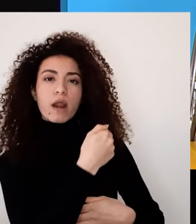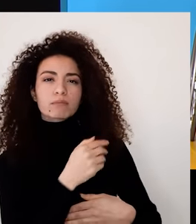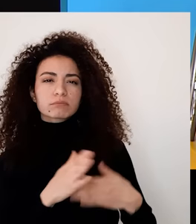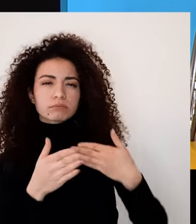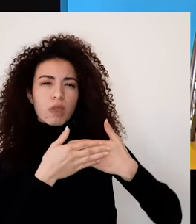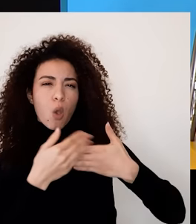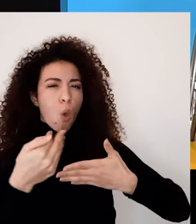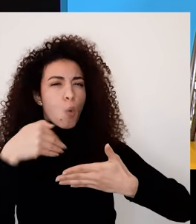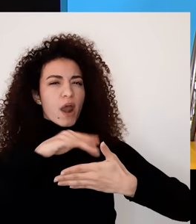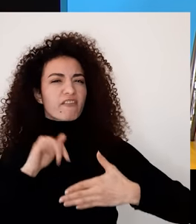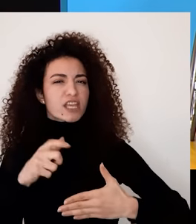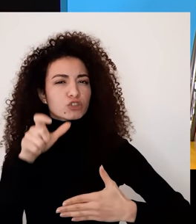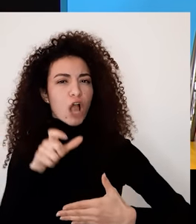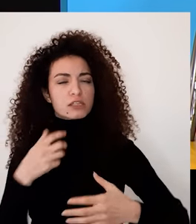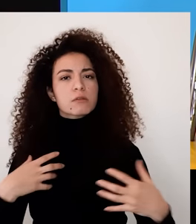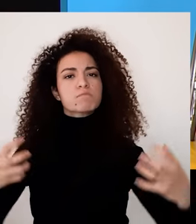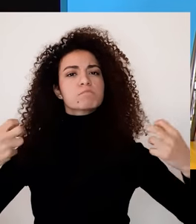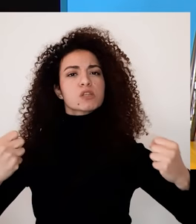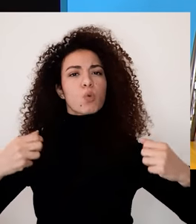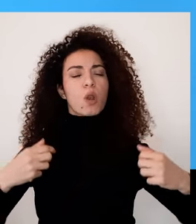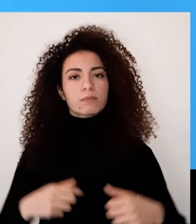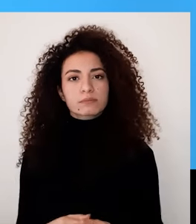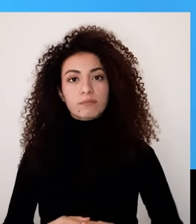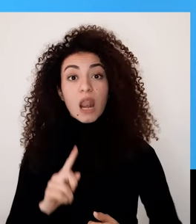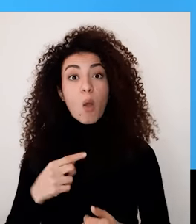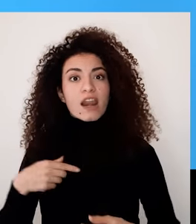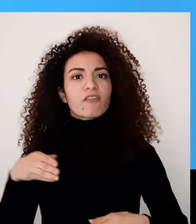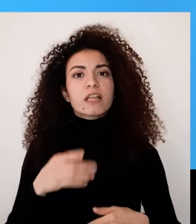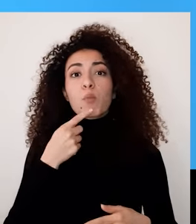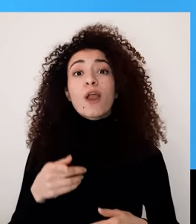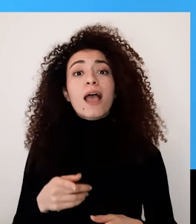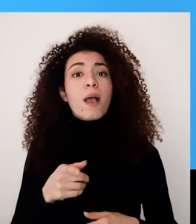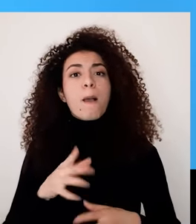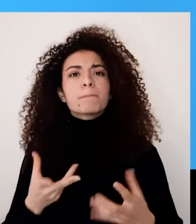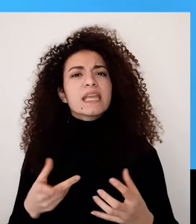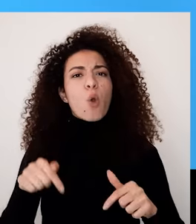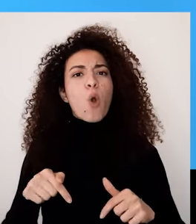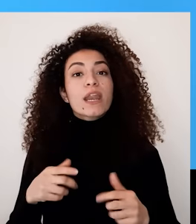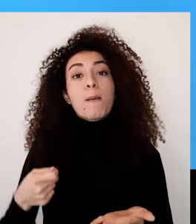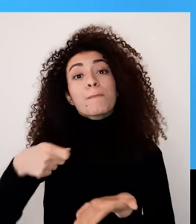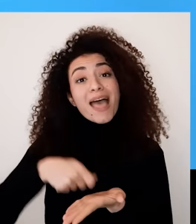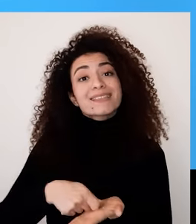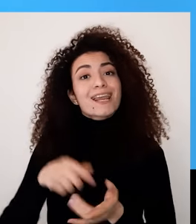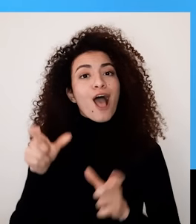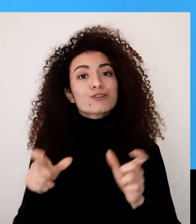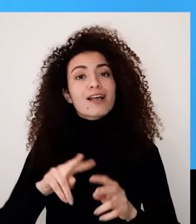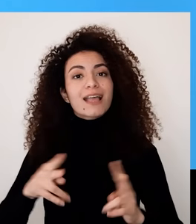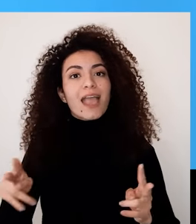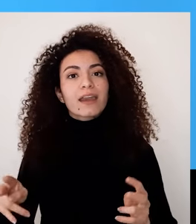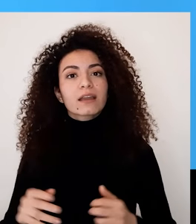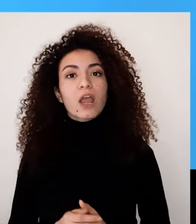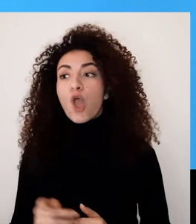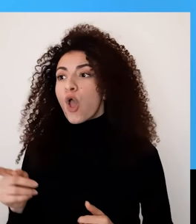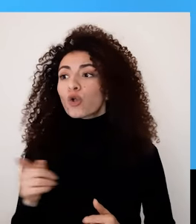للباب الخلف يجلس وراه شخص صاحب سلطة ولكن لو دخلت الغرفة نفسها وسألت من يستطيع التأثير بالآخرين